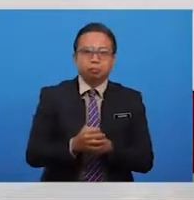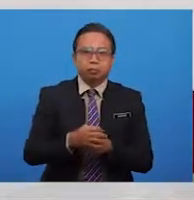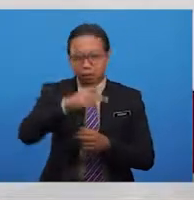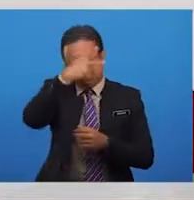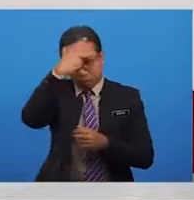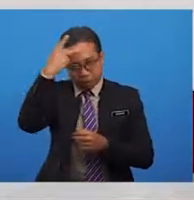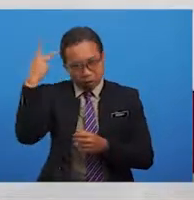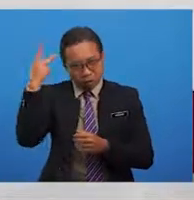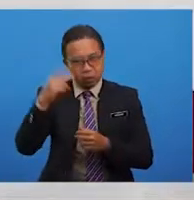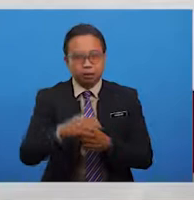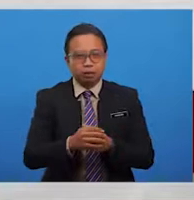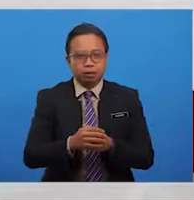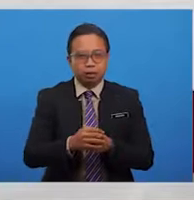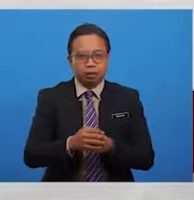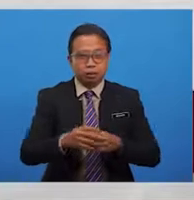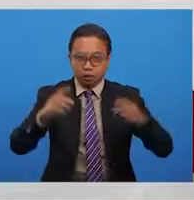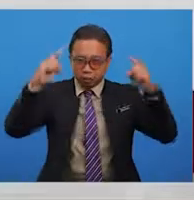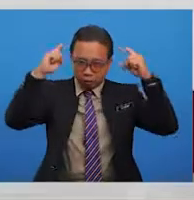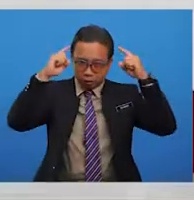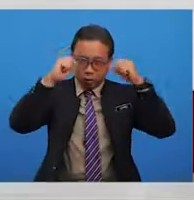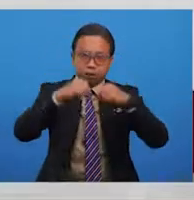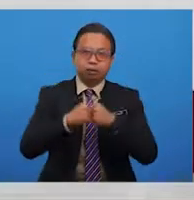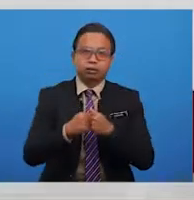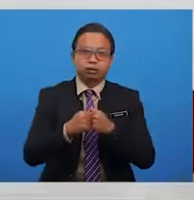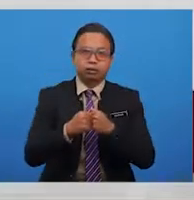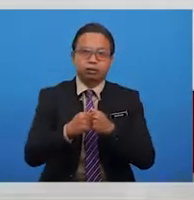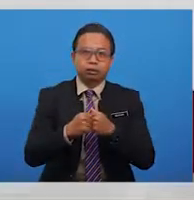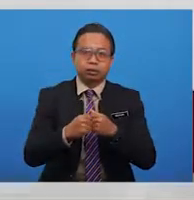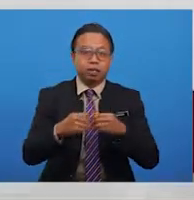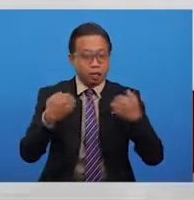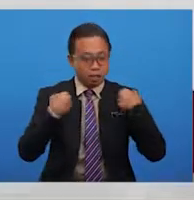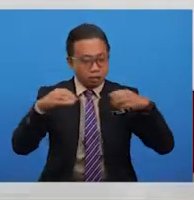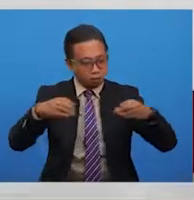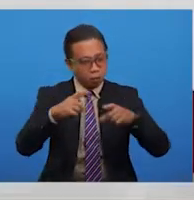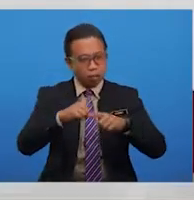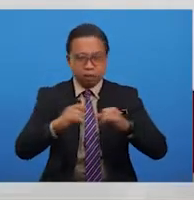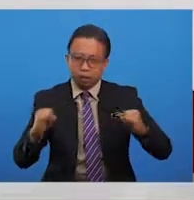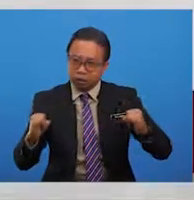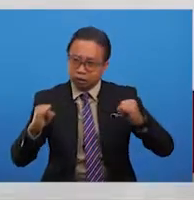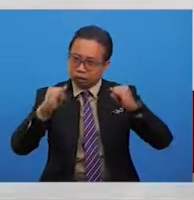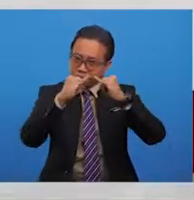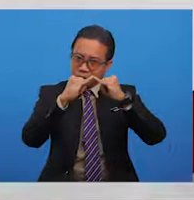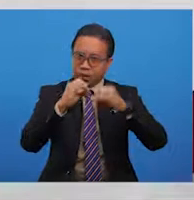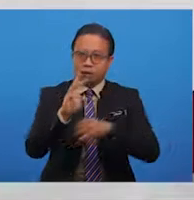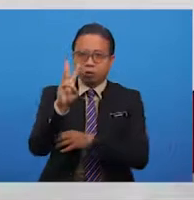Kerana takta setia terbina di istana wangsa